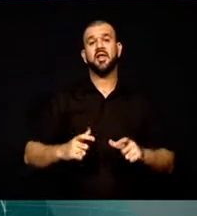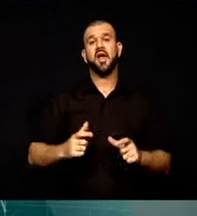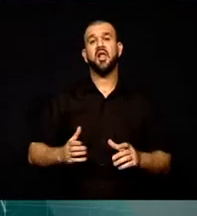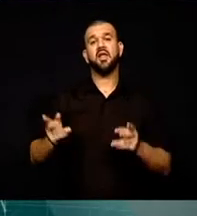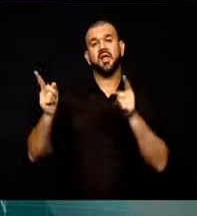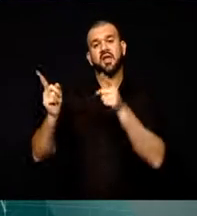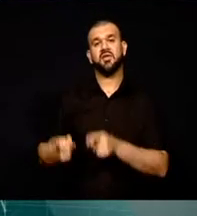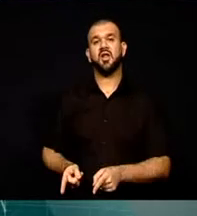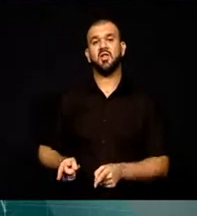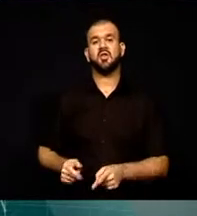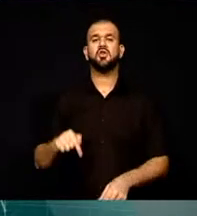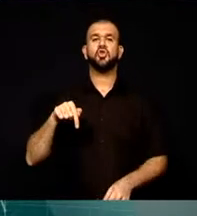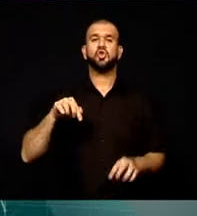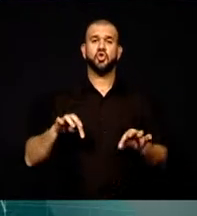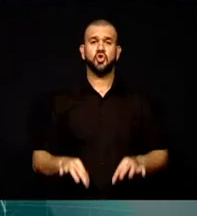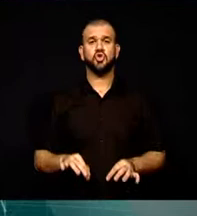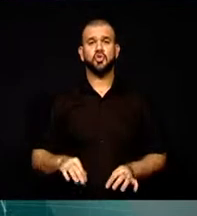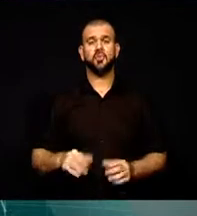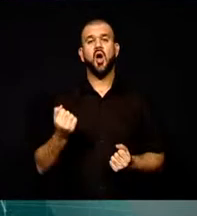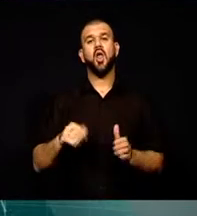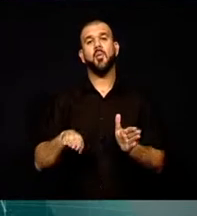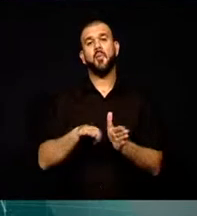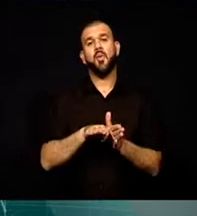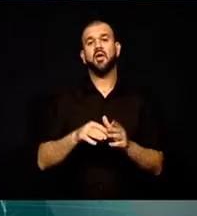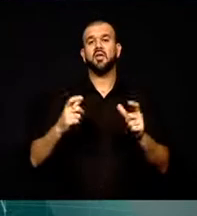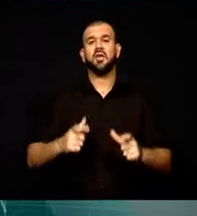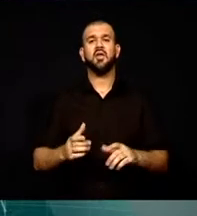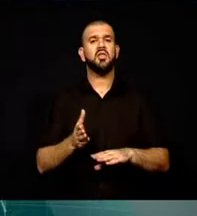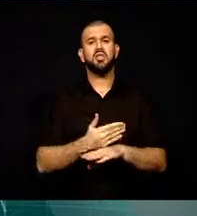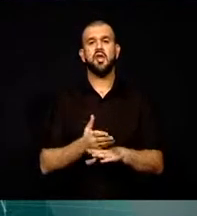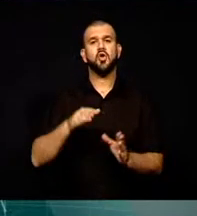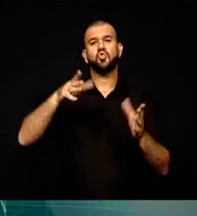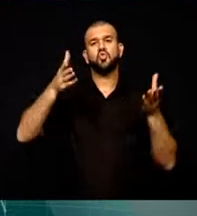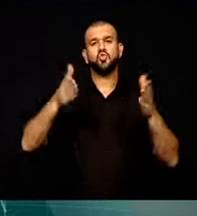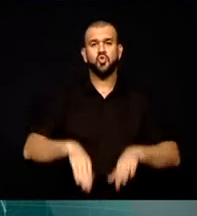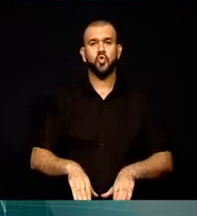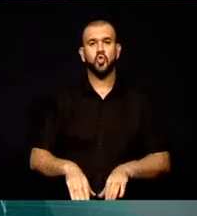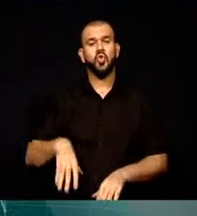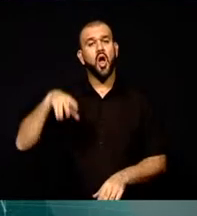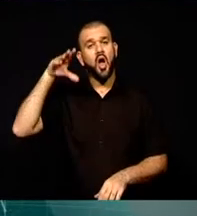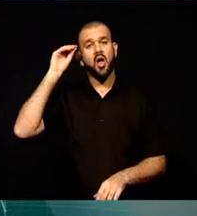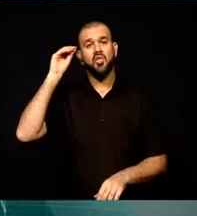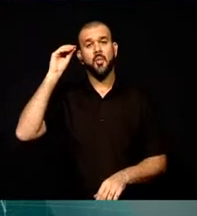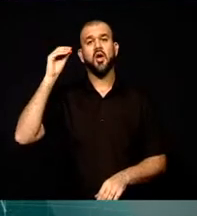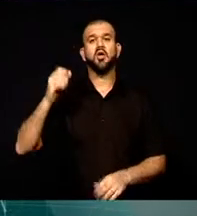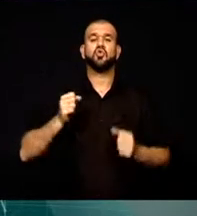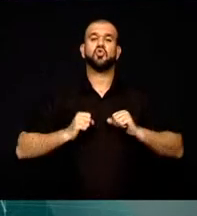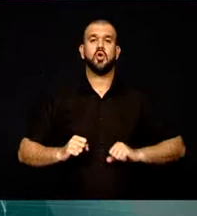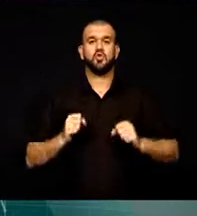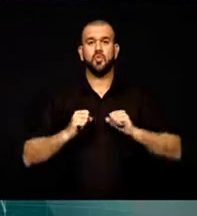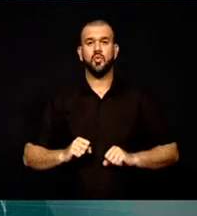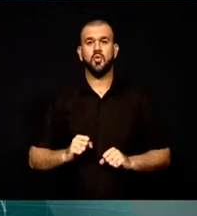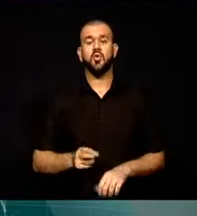yetkililerse şimdi park yerinin neden çöktüğünü anlamaya çalışıyor. Son günlerde yağan